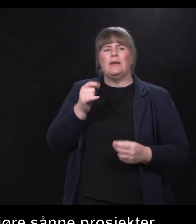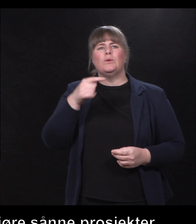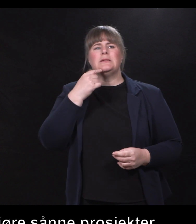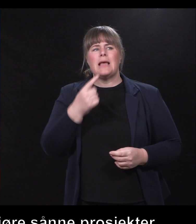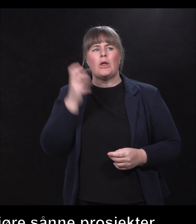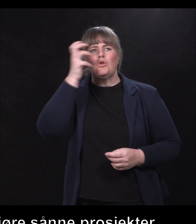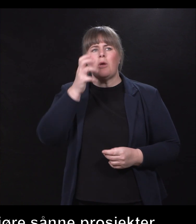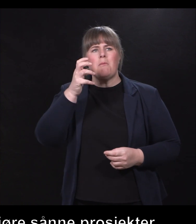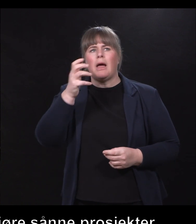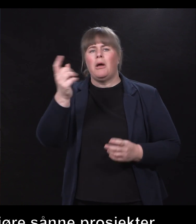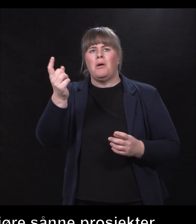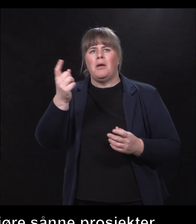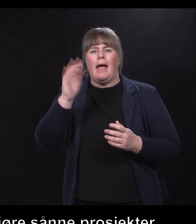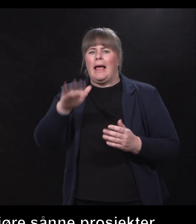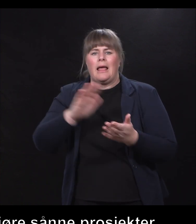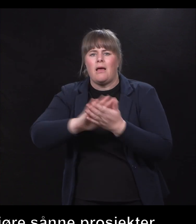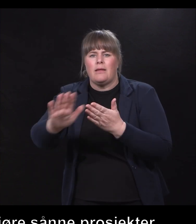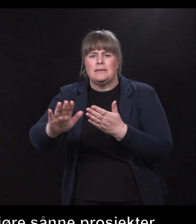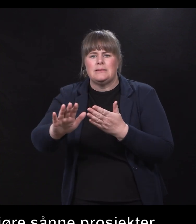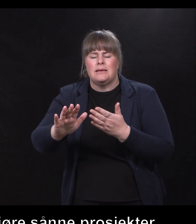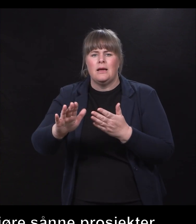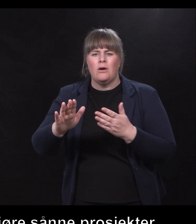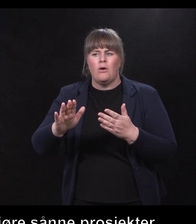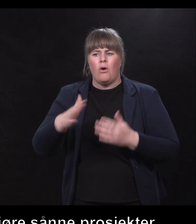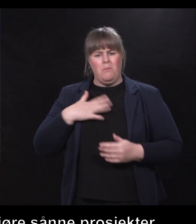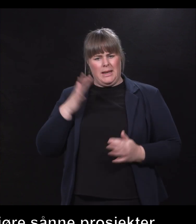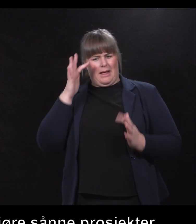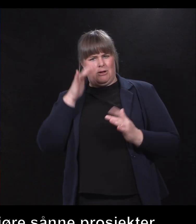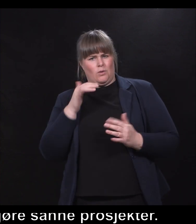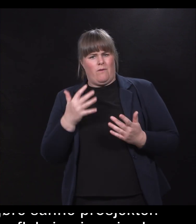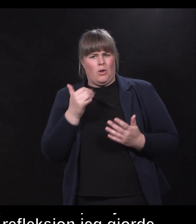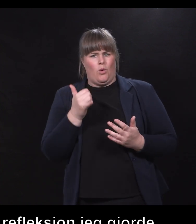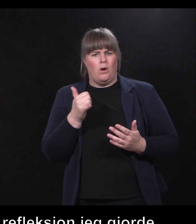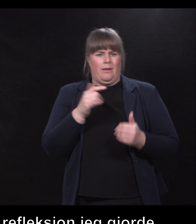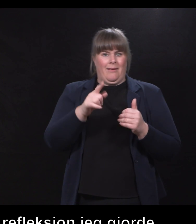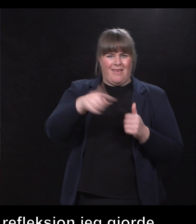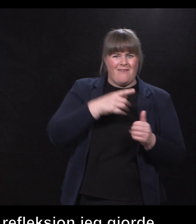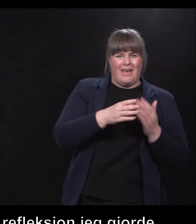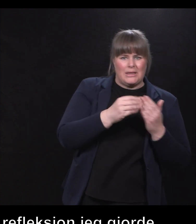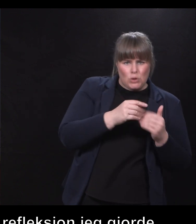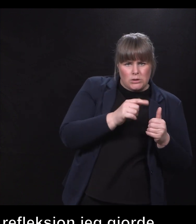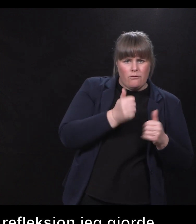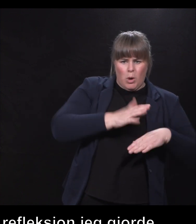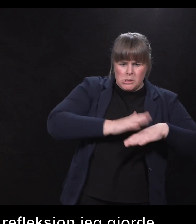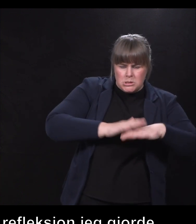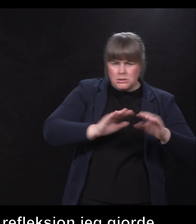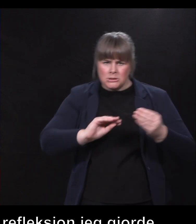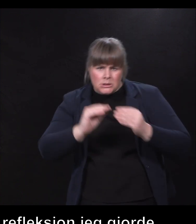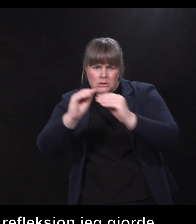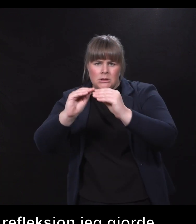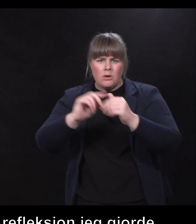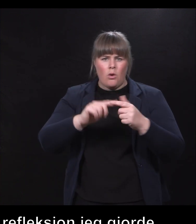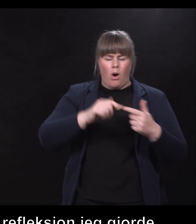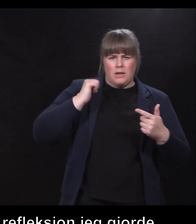refleksjon jeg gjorde i dette er jo at en ting er at det krever ressurser å rigge det, og de som er ansvarlige som